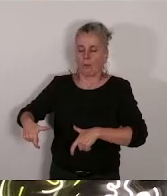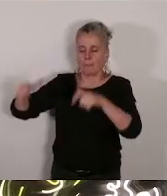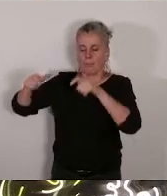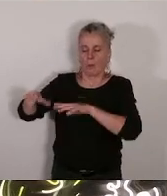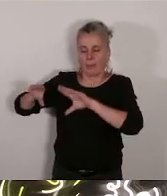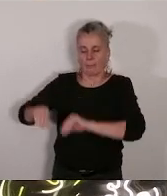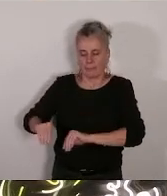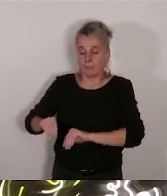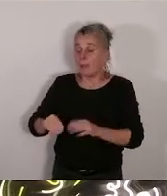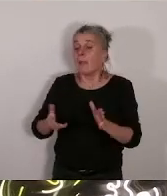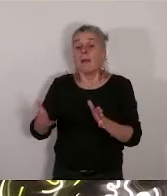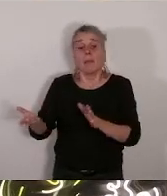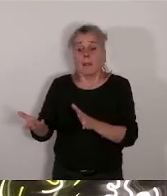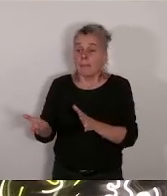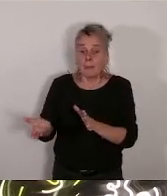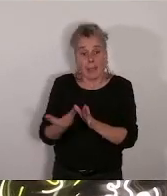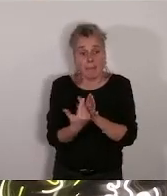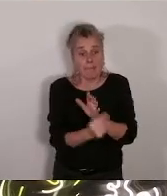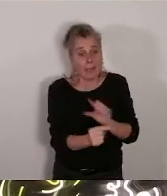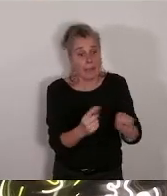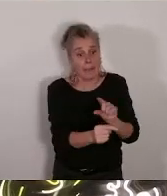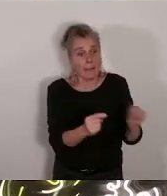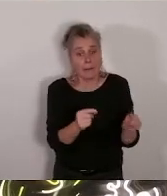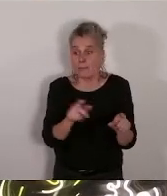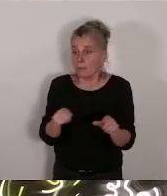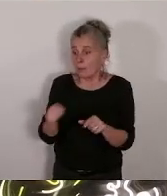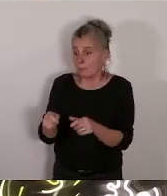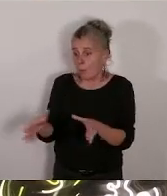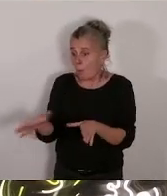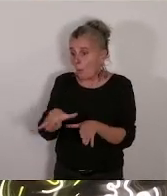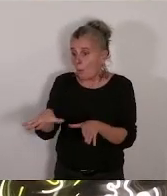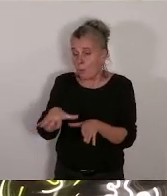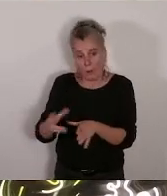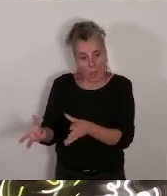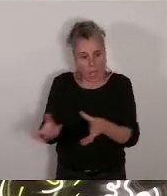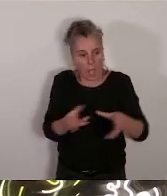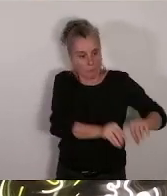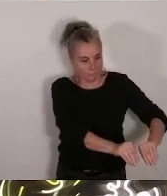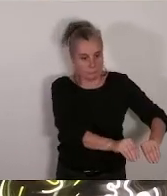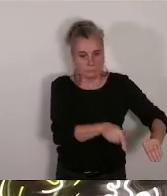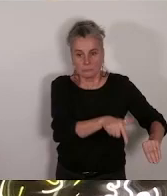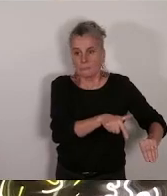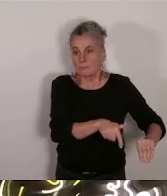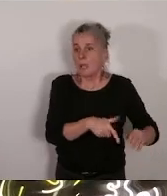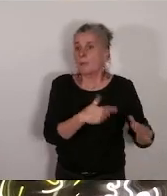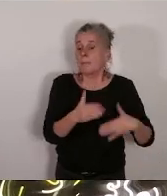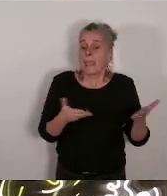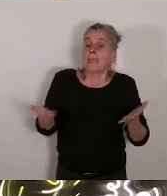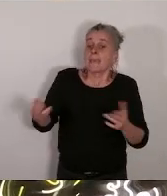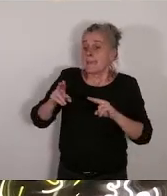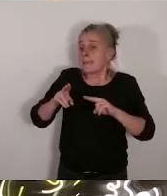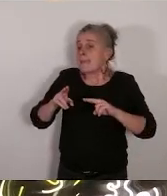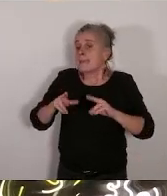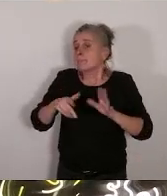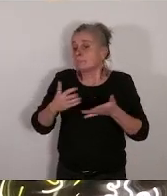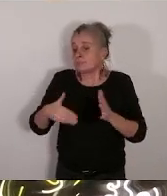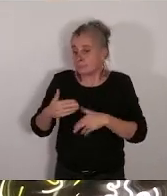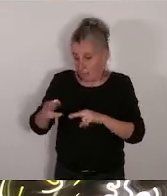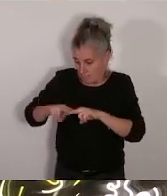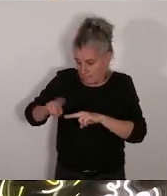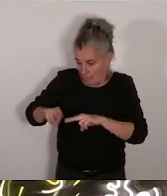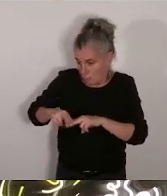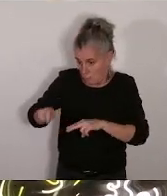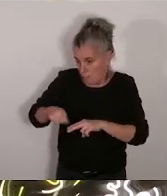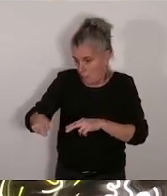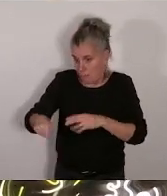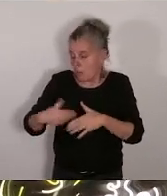relogés et qui devaient être réintégrés dans les lieux suite aux travaux mettant fin durablement à tout péril comme le prévoyait l'arrêté